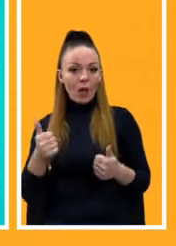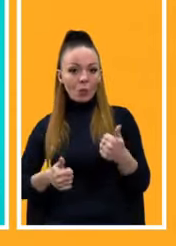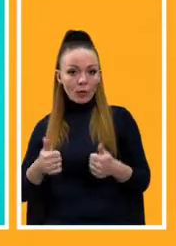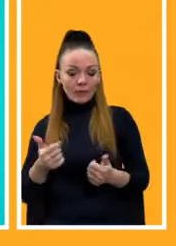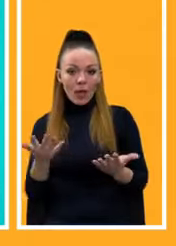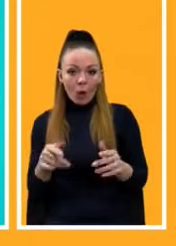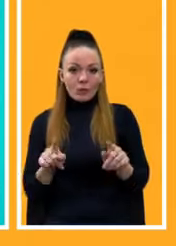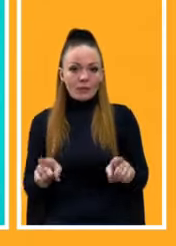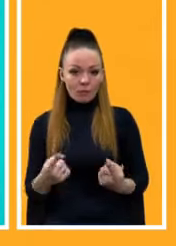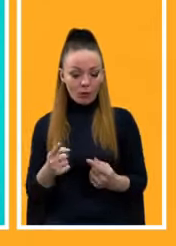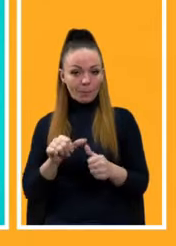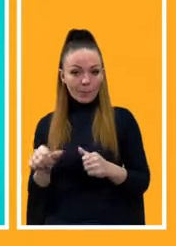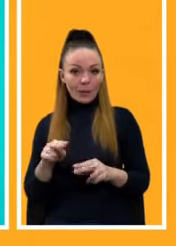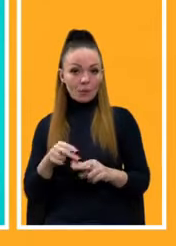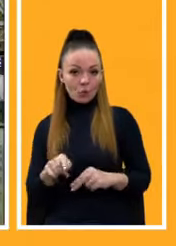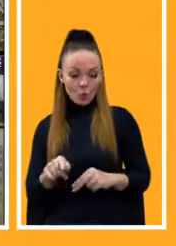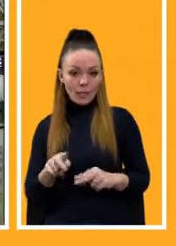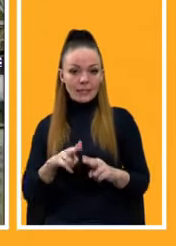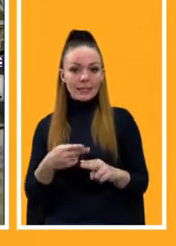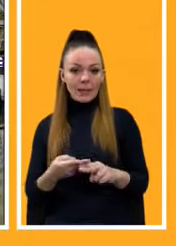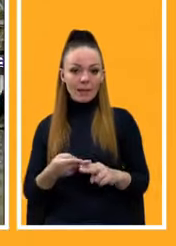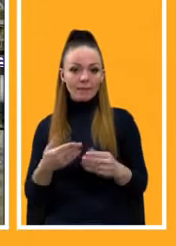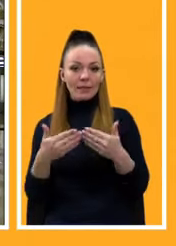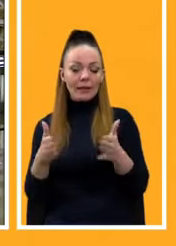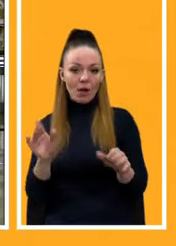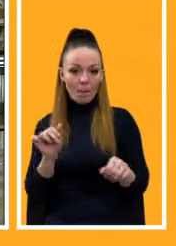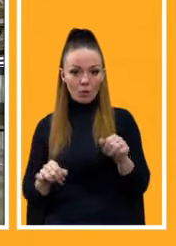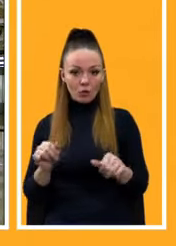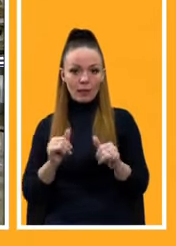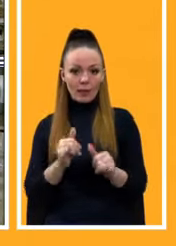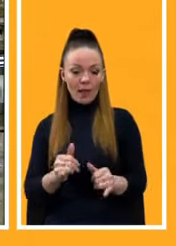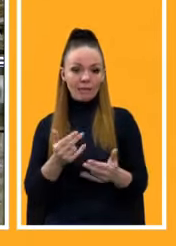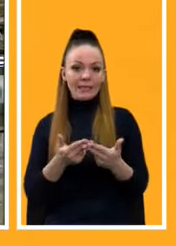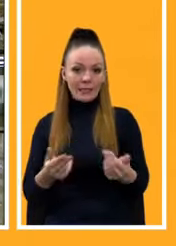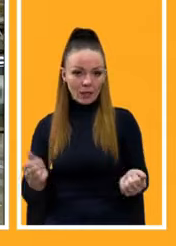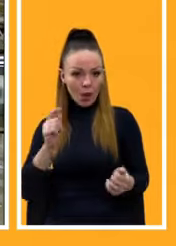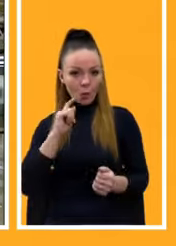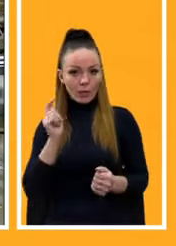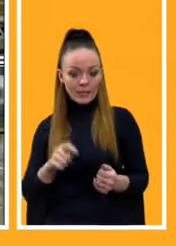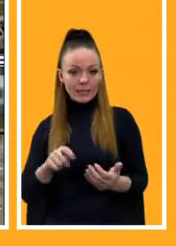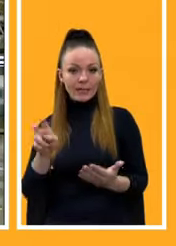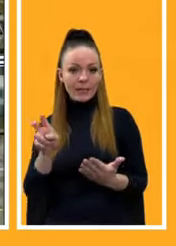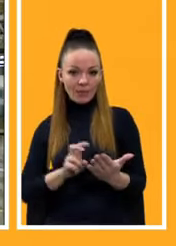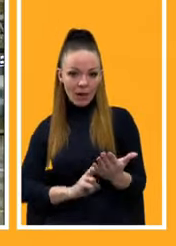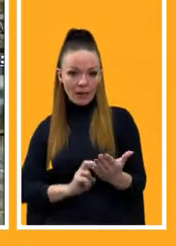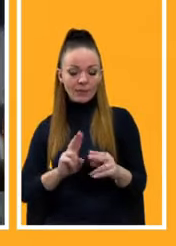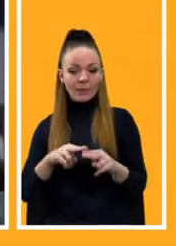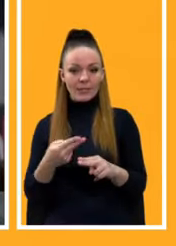створює. Крім цього, це відкриває можливість для визнання українських сертифікатів. Це